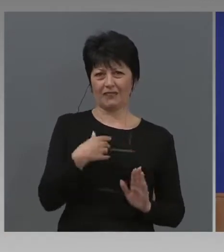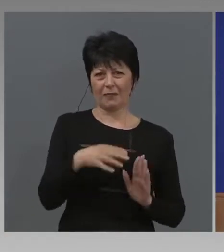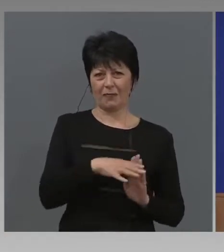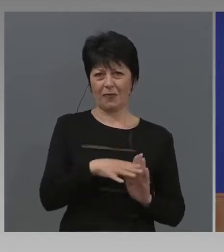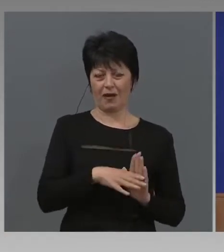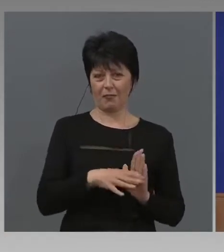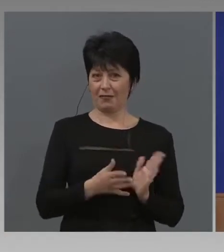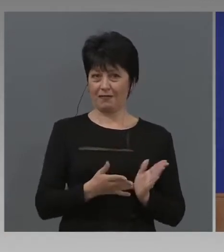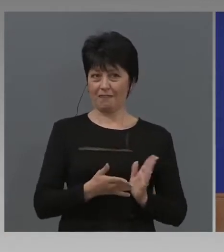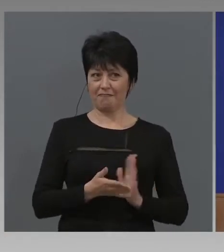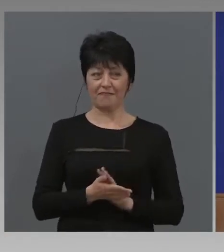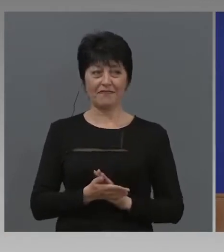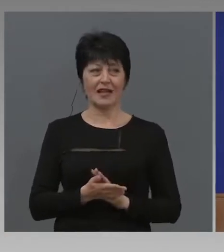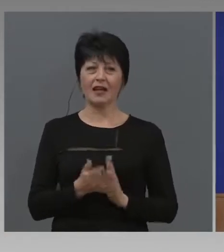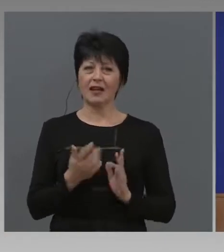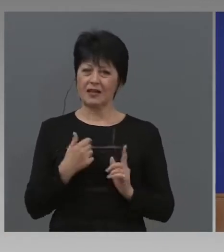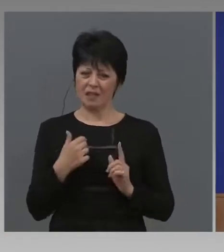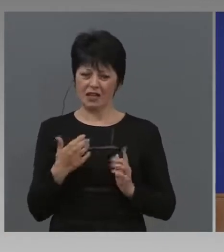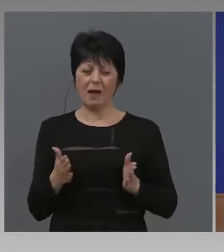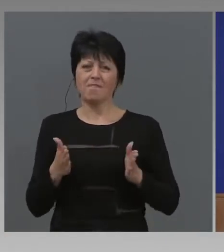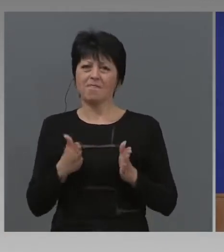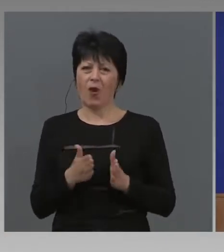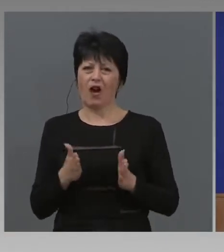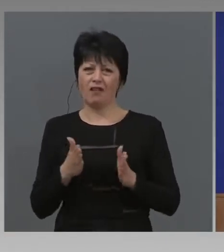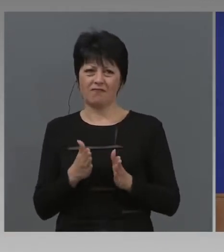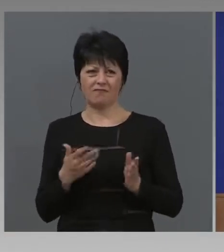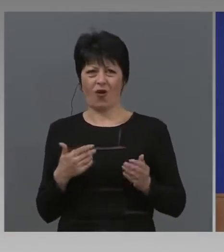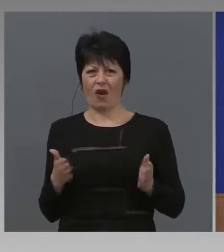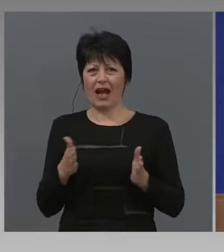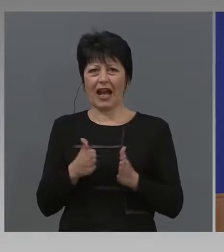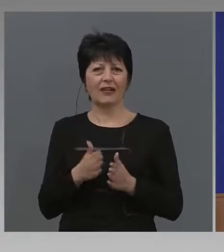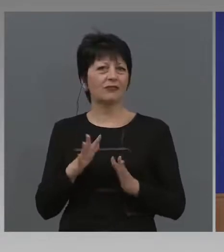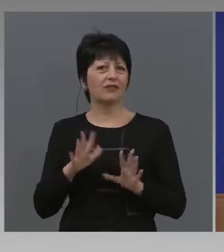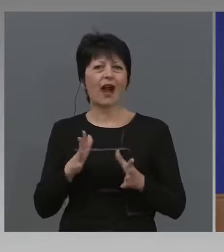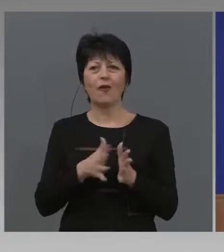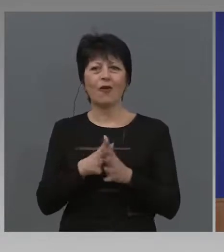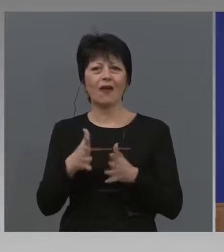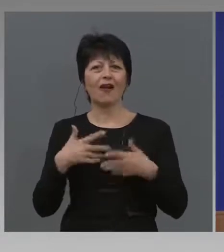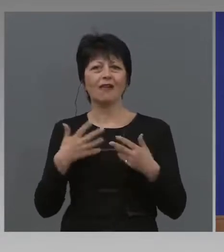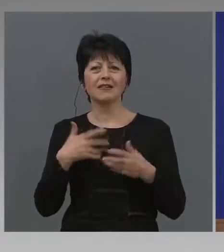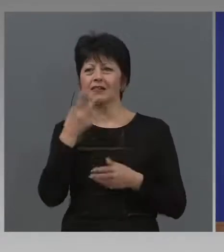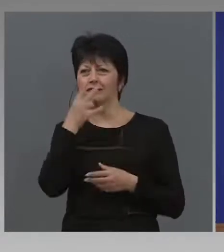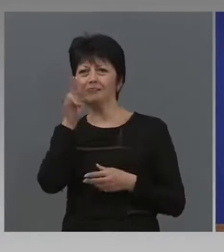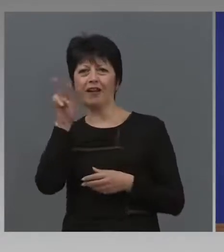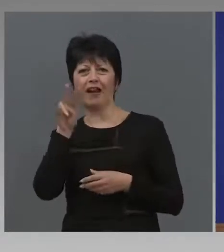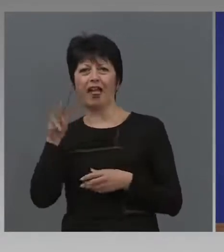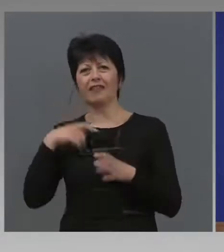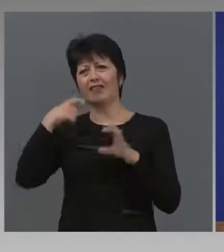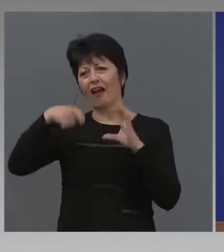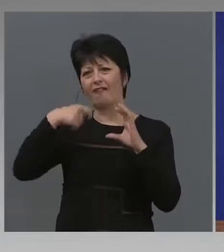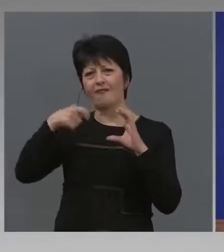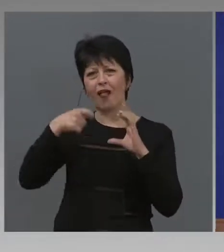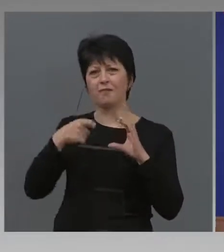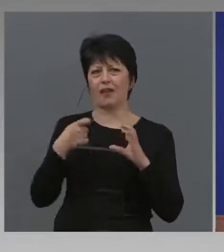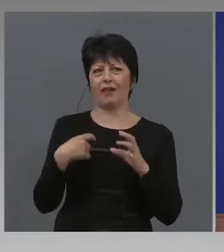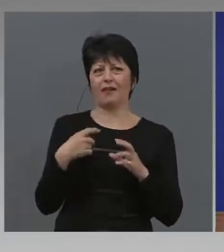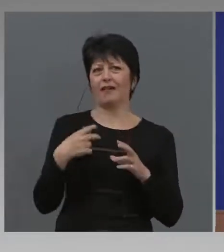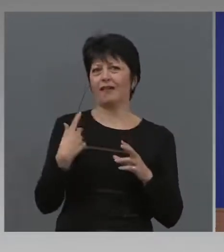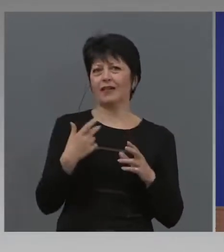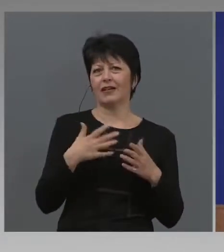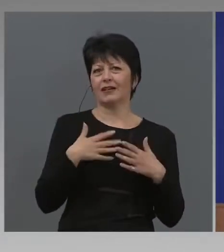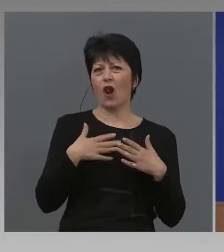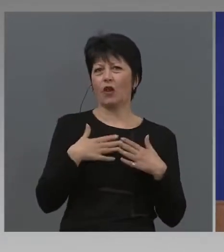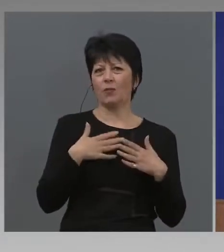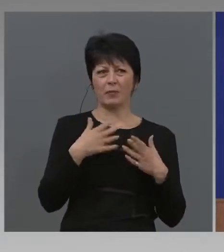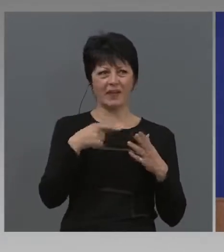Моля ма. Да бъдеме кратки, защото някои хора искат си гледат филми и предавани, сега просто ми се изнервят, а седа тук заради